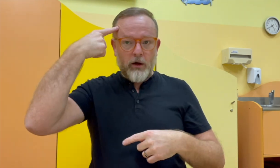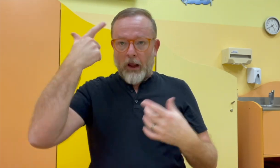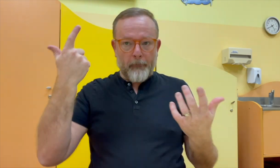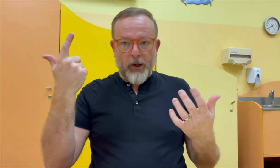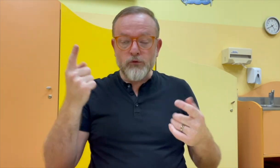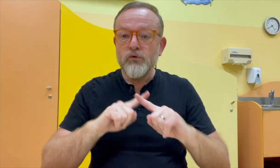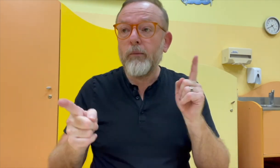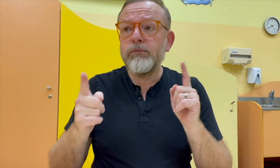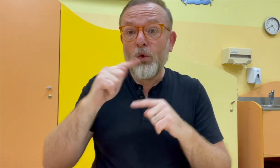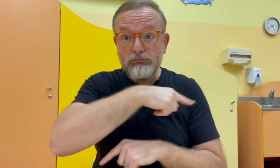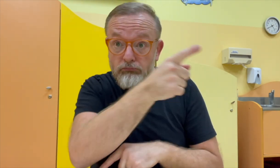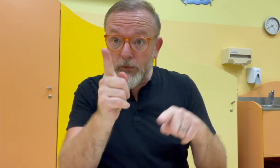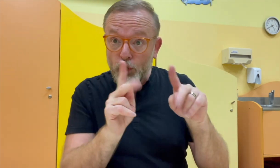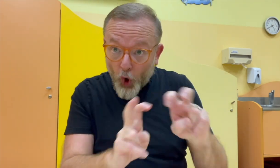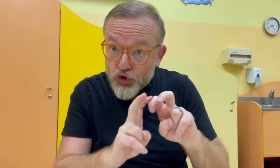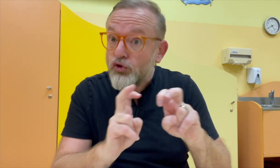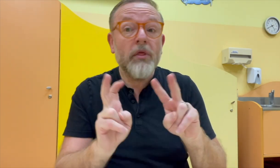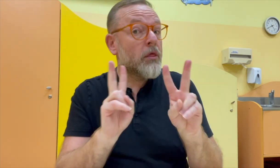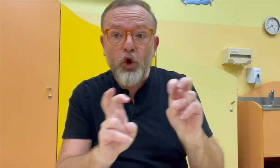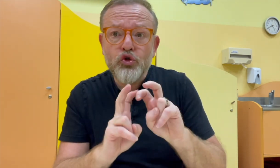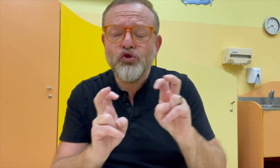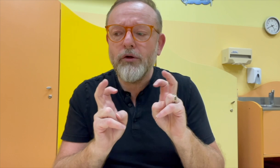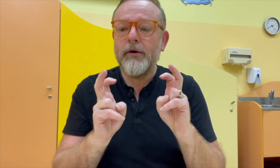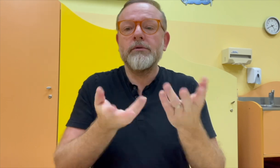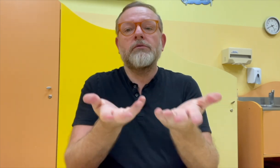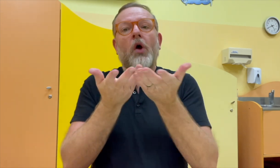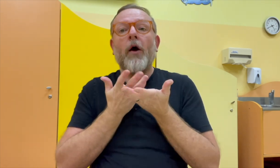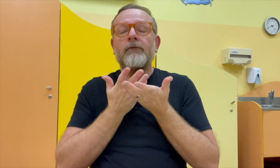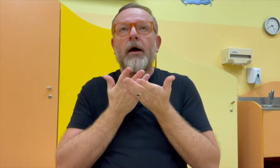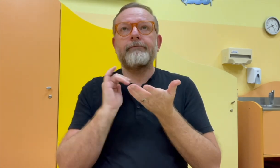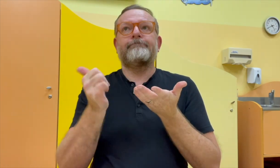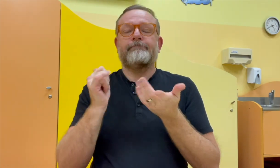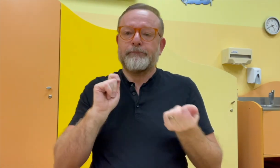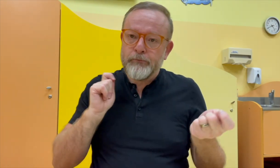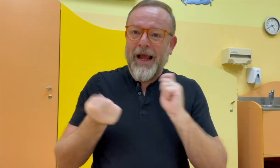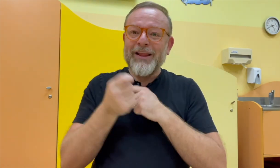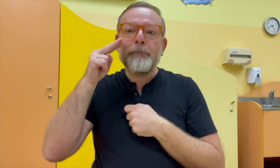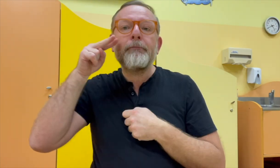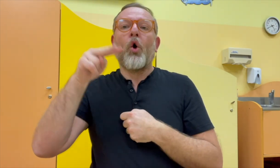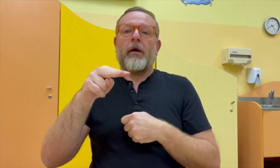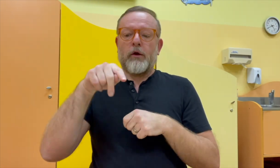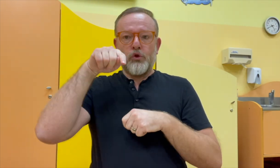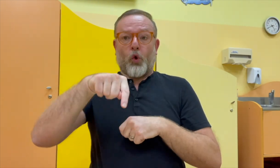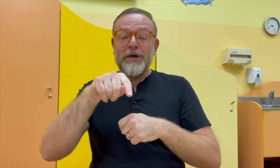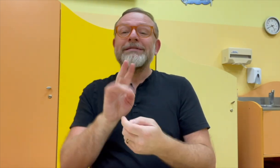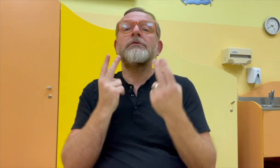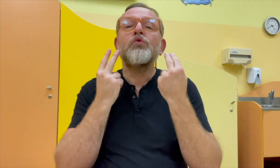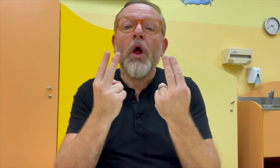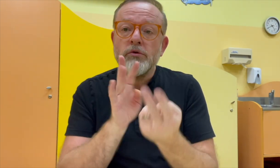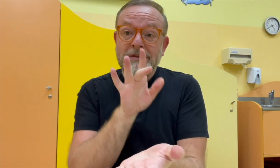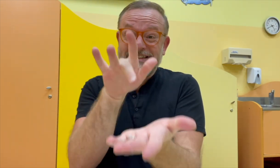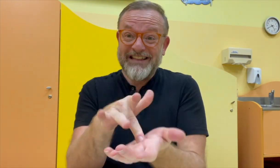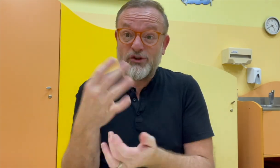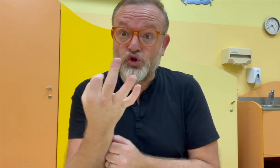Zamyslet se nad tím, co třeba se tady zazní a jak se to dá řešit, nedá řešit, něco si uvědomit a trošku změnit